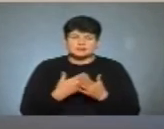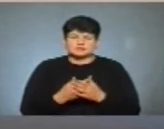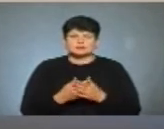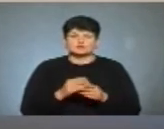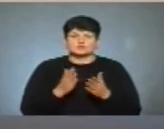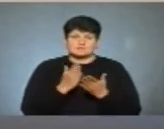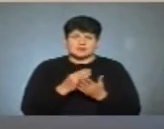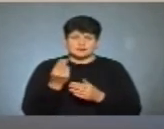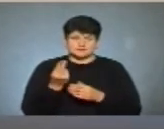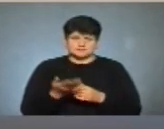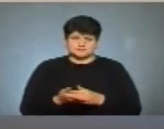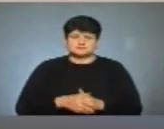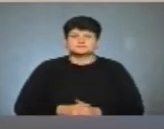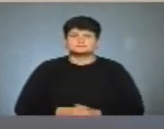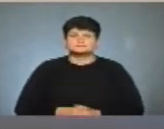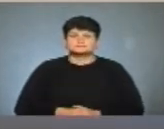матимуть таке забарвлення.